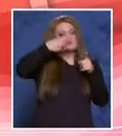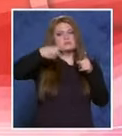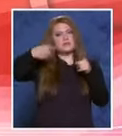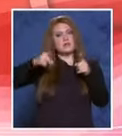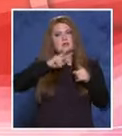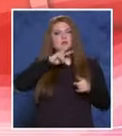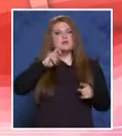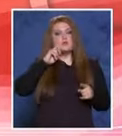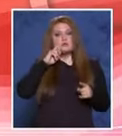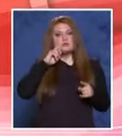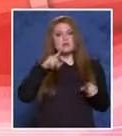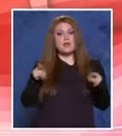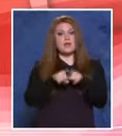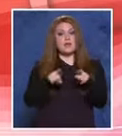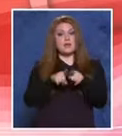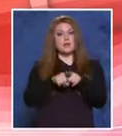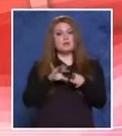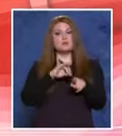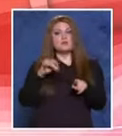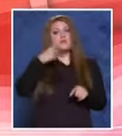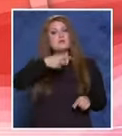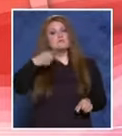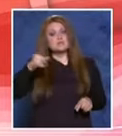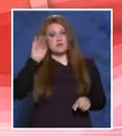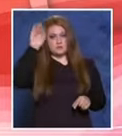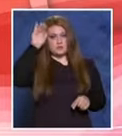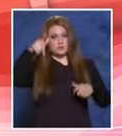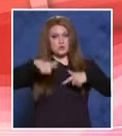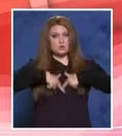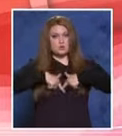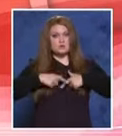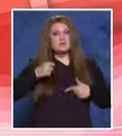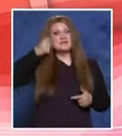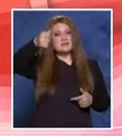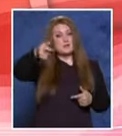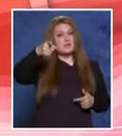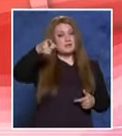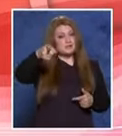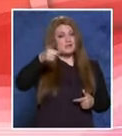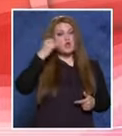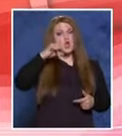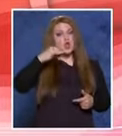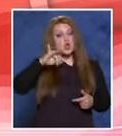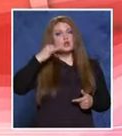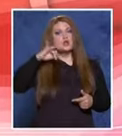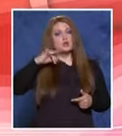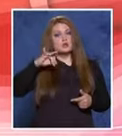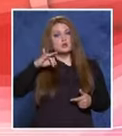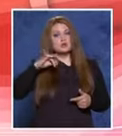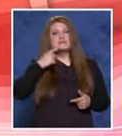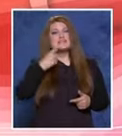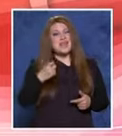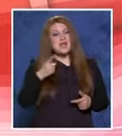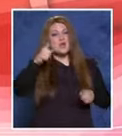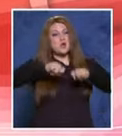тримата полицаи, както и всеки един от тях да бъде осъден, да заплати на пострадалият Йордан Йорданов за